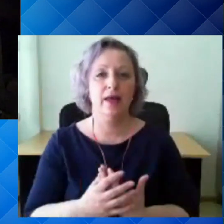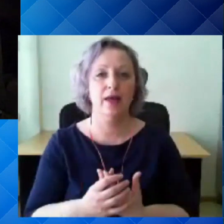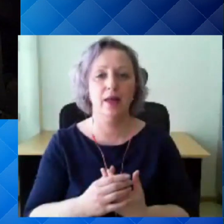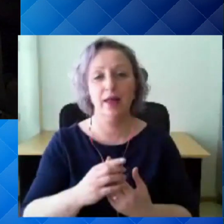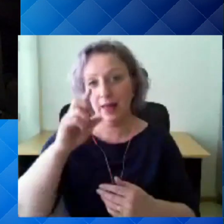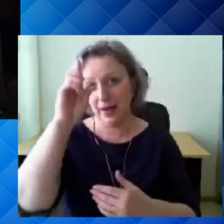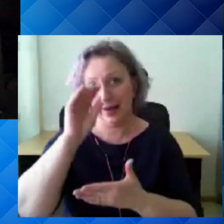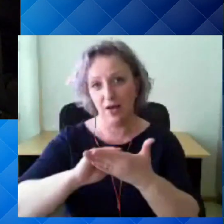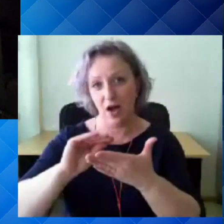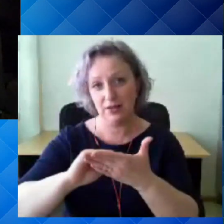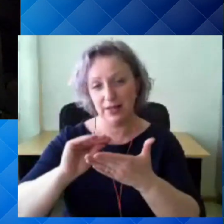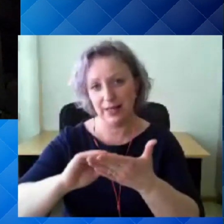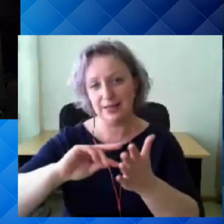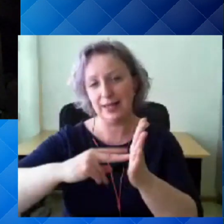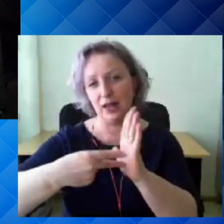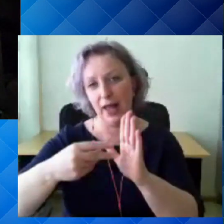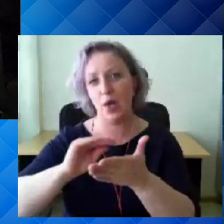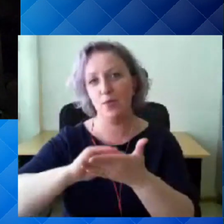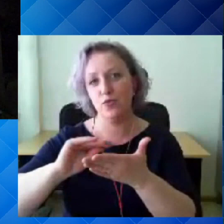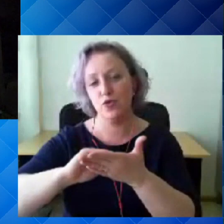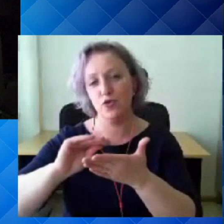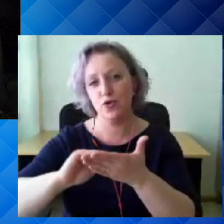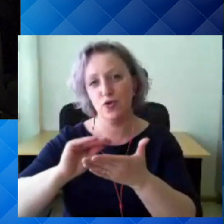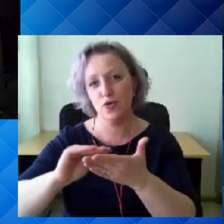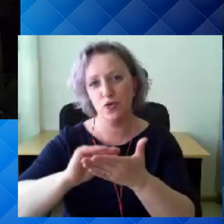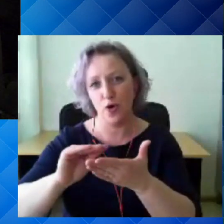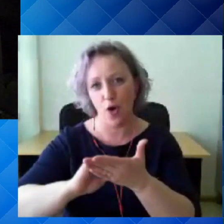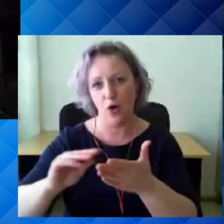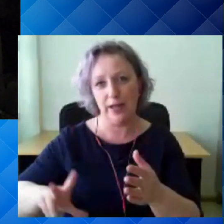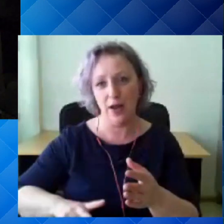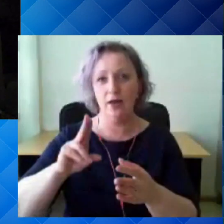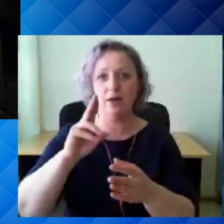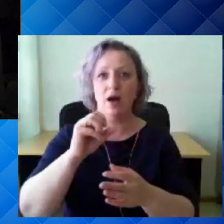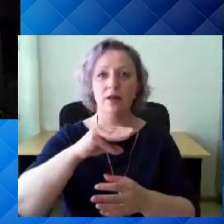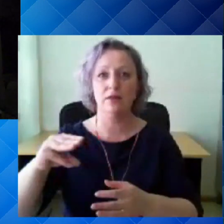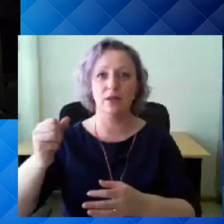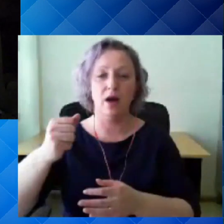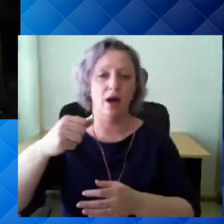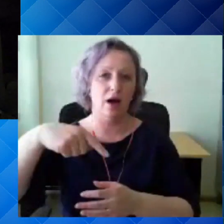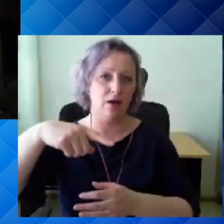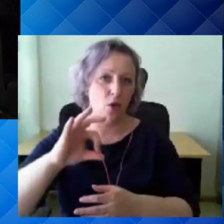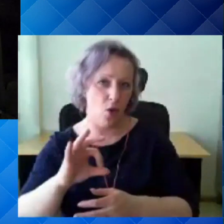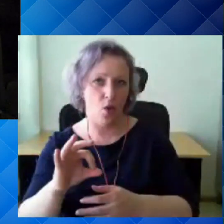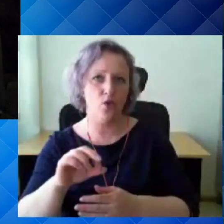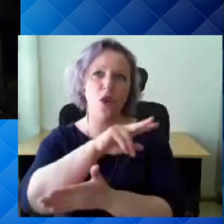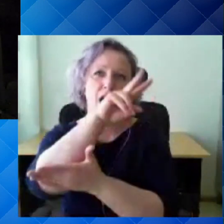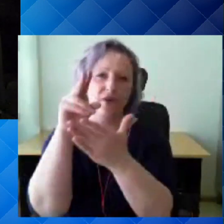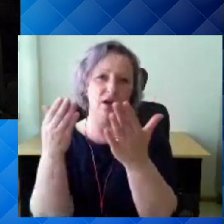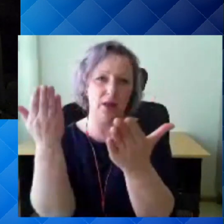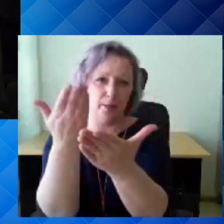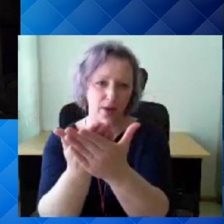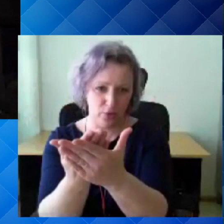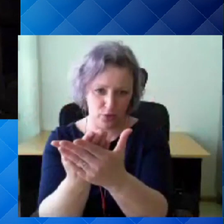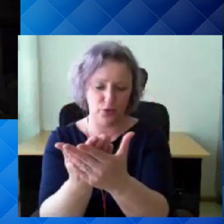riigikanselistrateegipüro direktore Hendi Katakole, kes andis siis valgest raamatust ülevaata. Aitäh